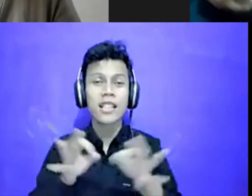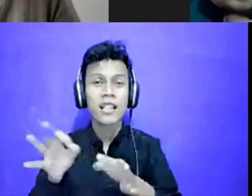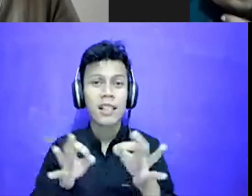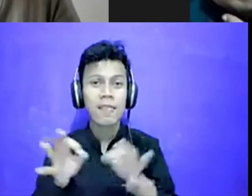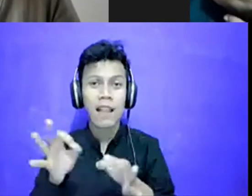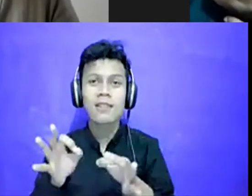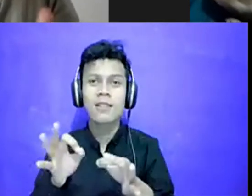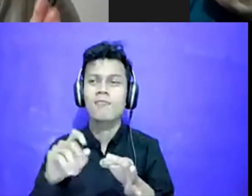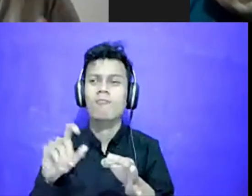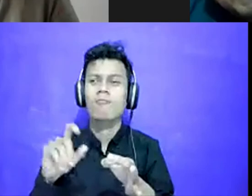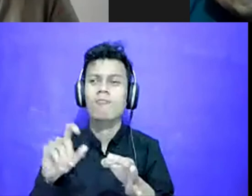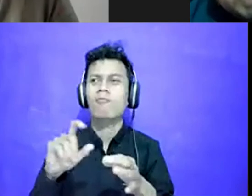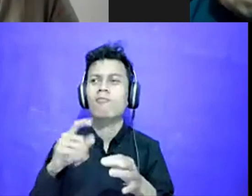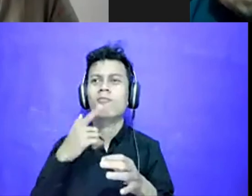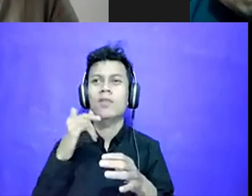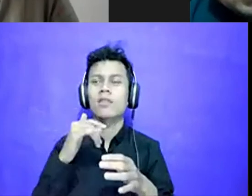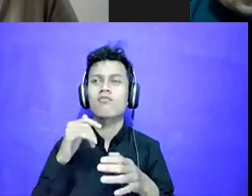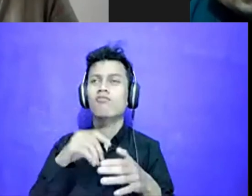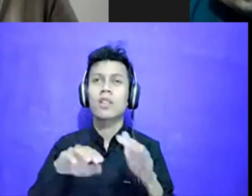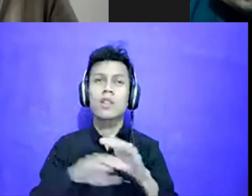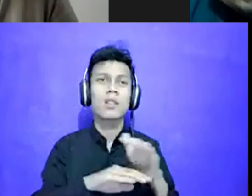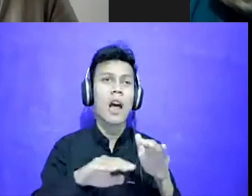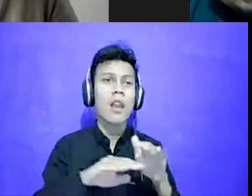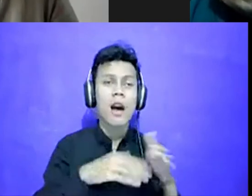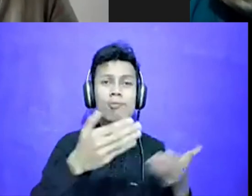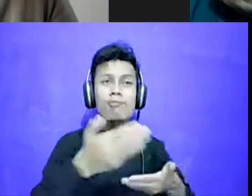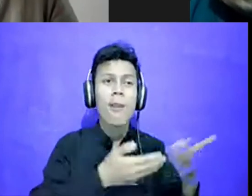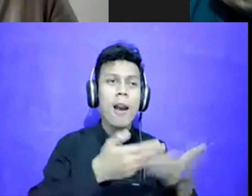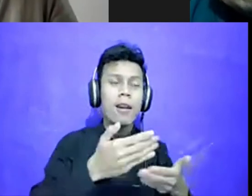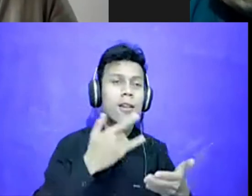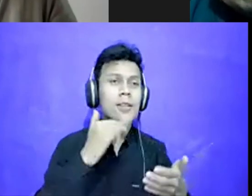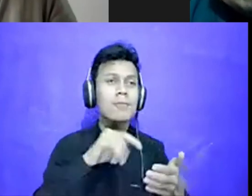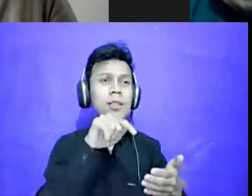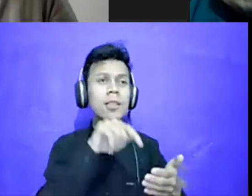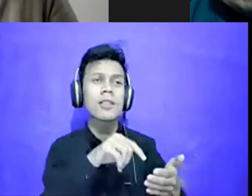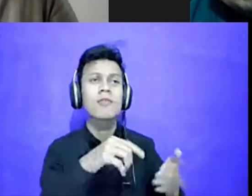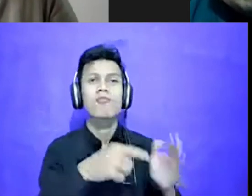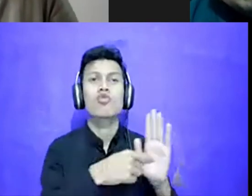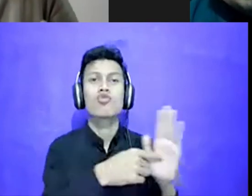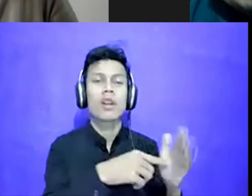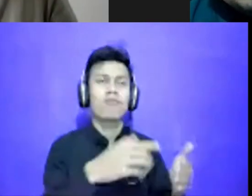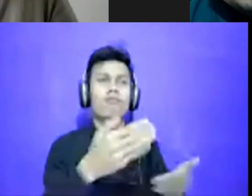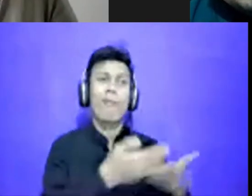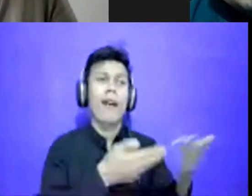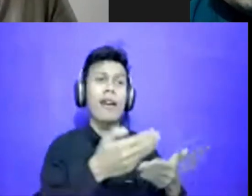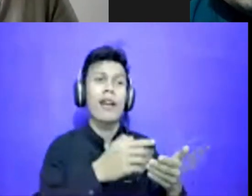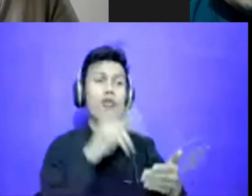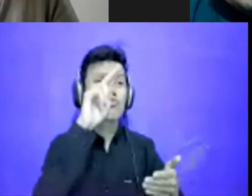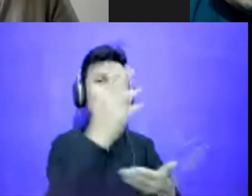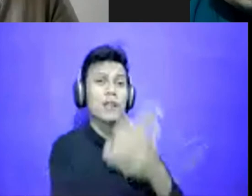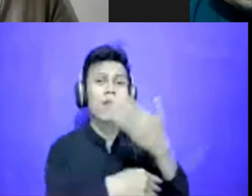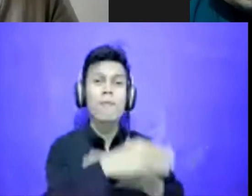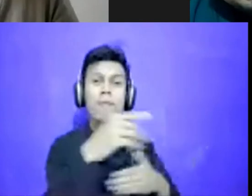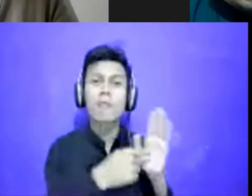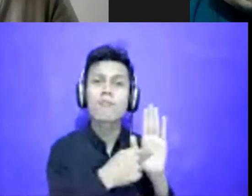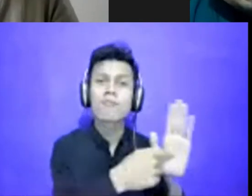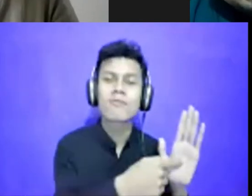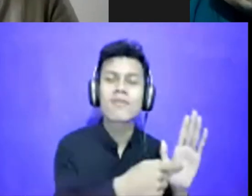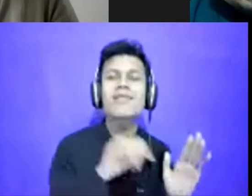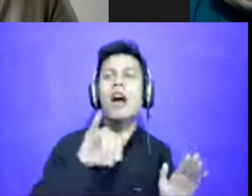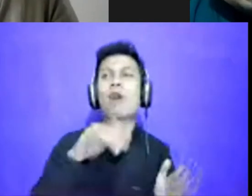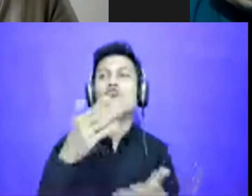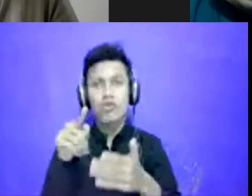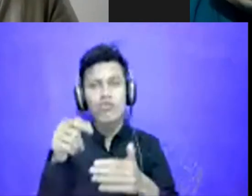memberikan standar seharusnya, pelayanannya seperti ini untuk defable, itu tak mungkin sih dilakukan gitu,